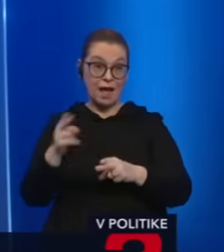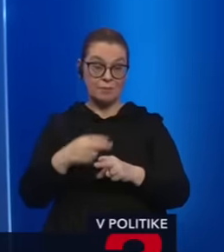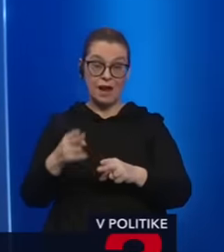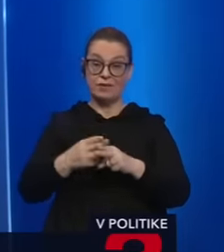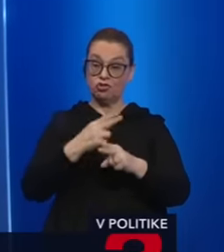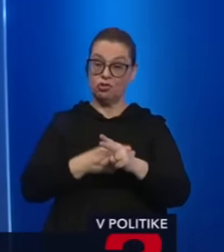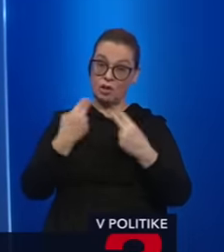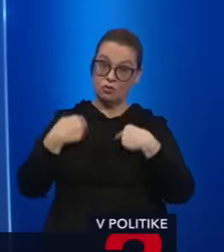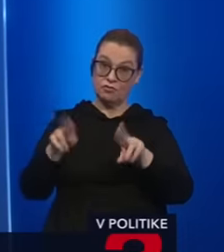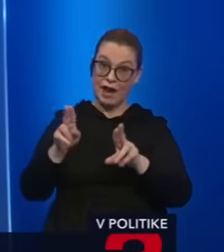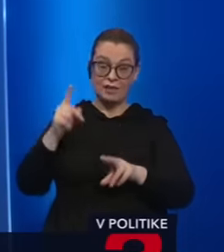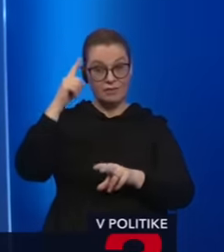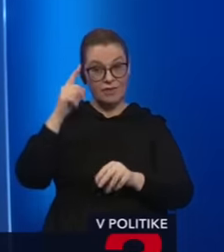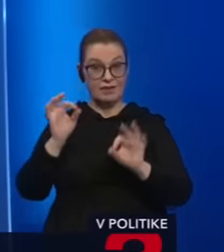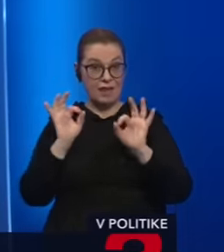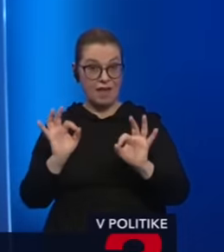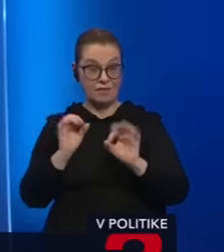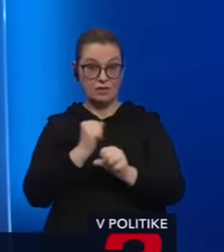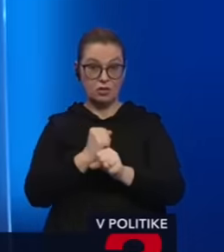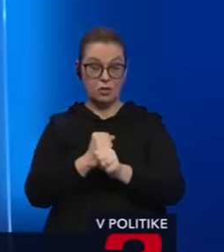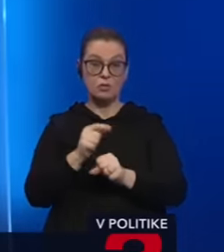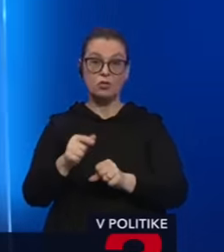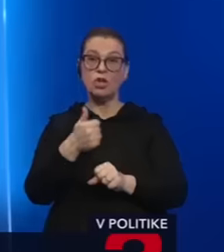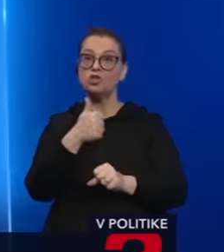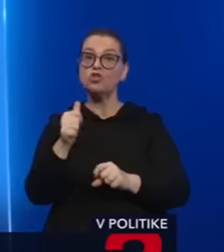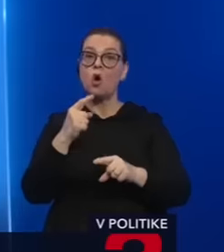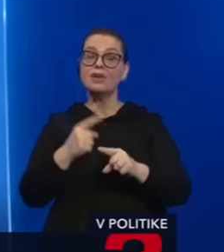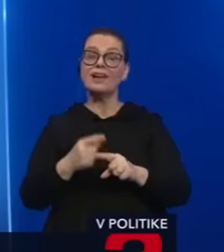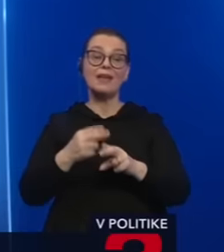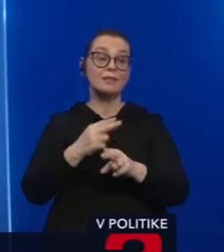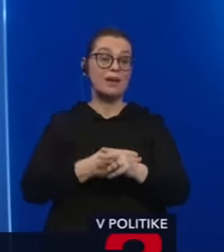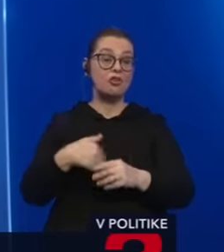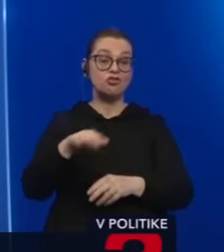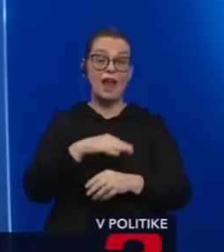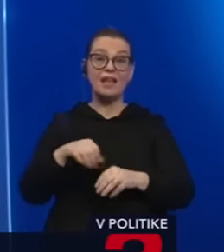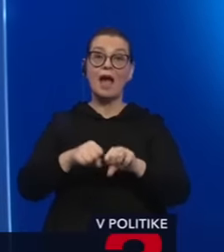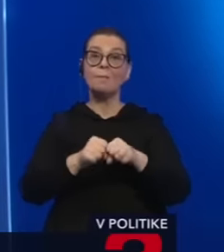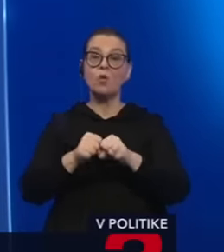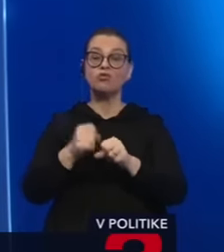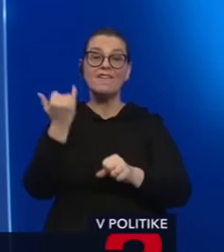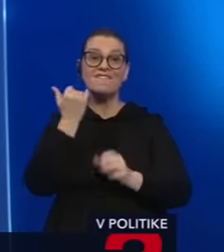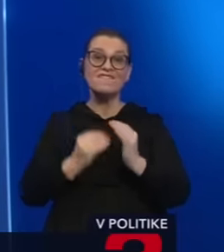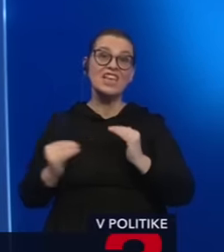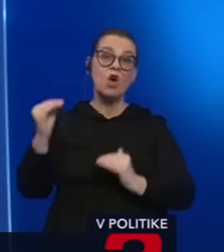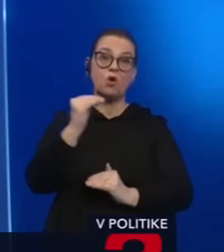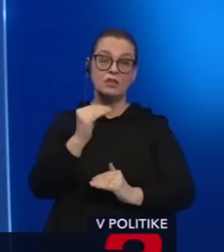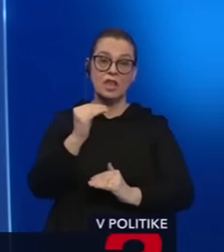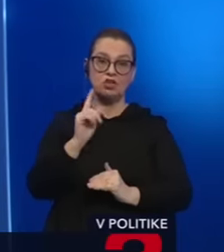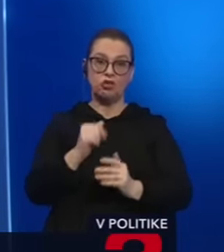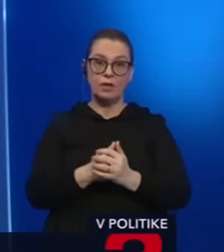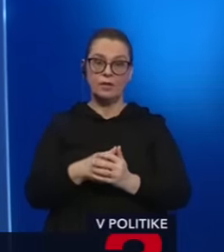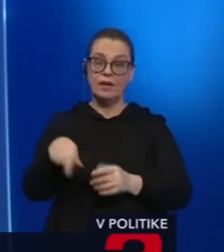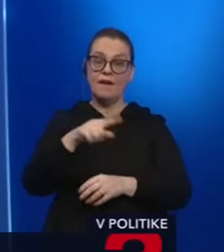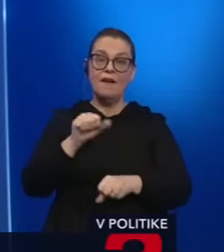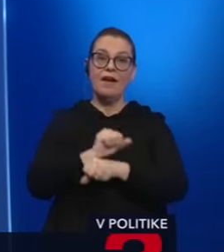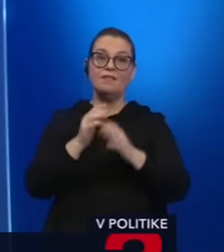vrátiť, ktorí vedeli niečo efektívne robiť, je to stokrát pre štát a pre poškodených je to výhodnejšie. To znamená, že tie